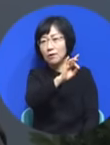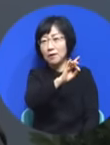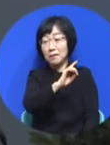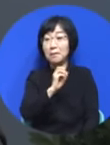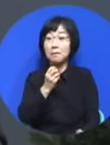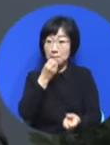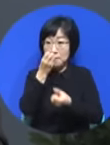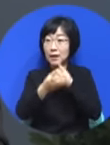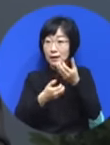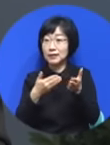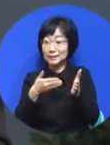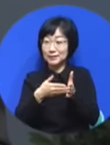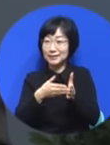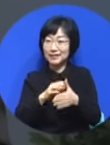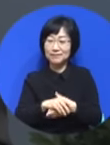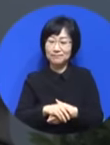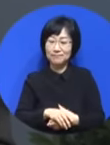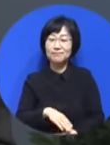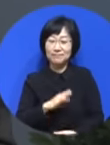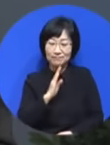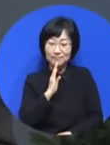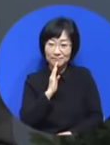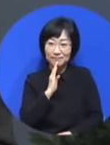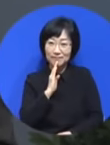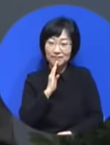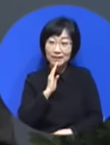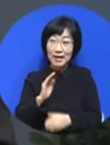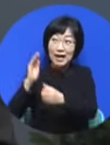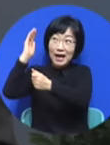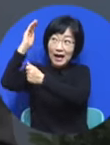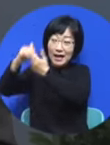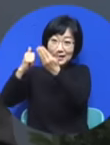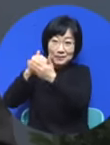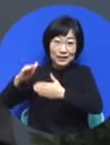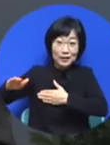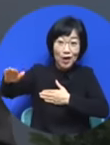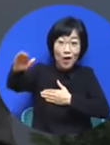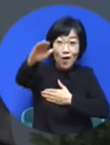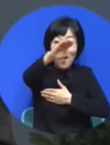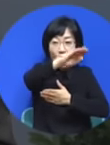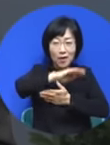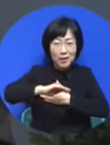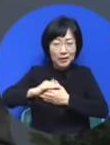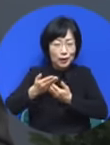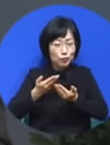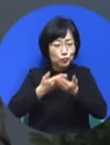그렇습니다. 그게 하나님이 여러분에게 목표하시는 축복입니다.